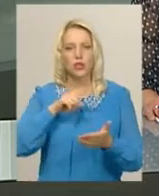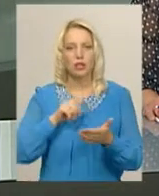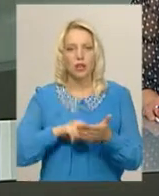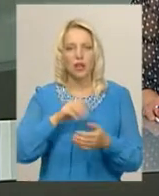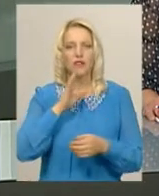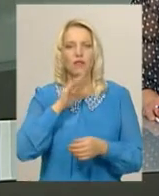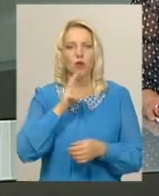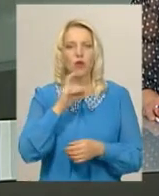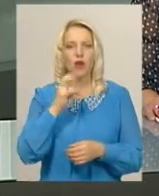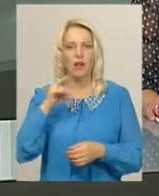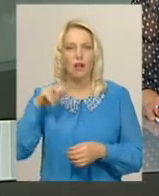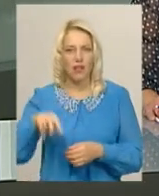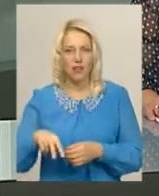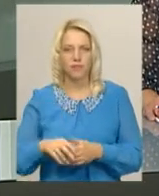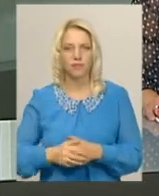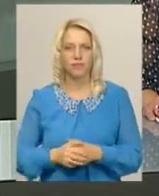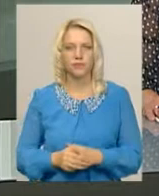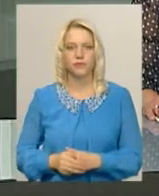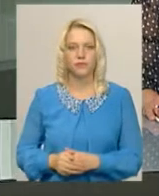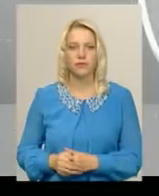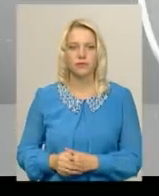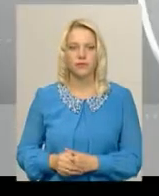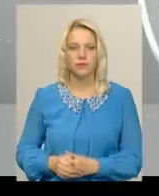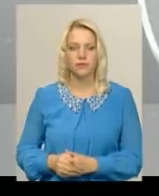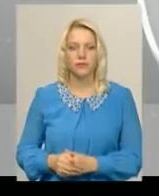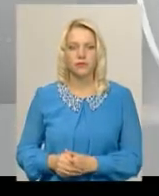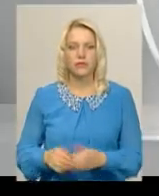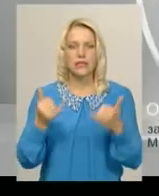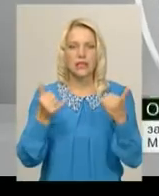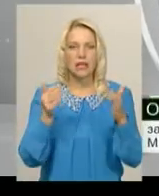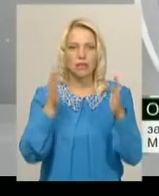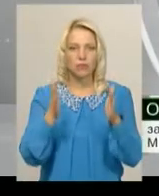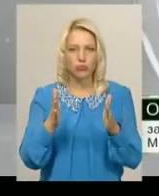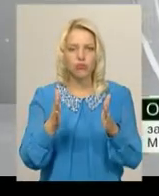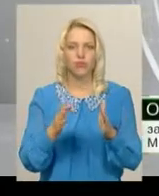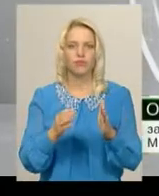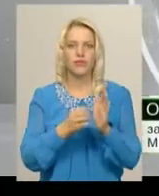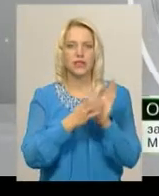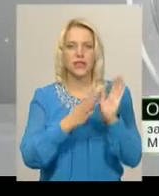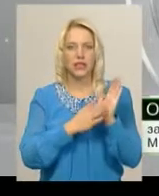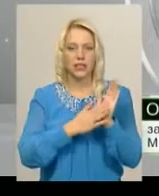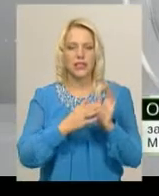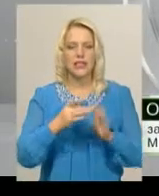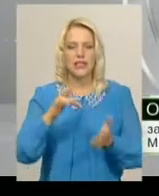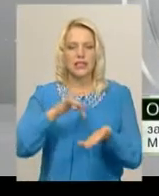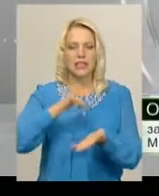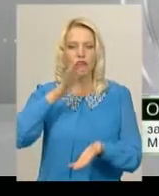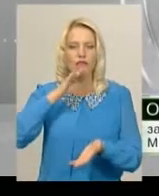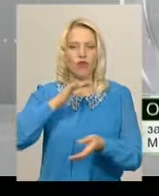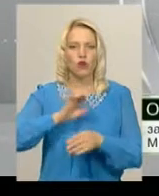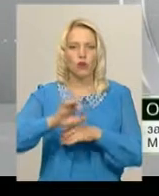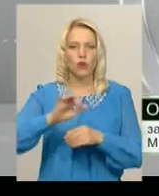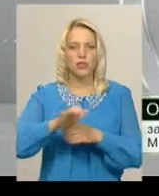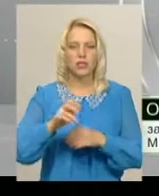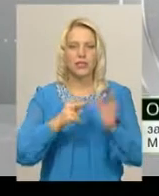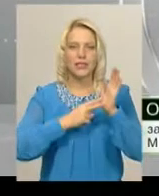«Хмельницькводоканал» Олексій Лункін. Зараз будуть складати централізоване водопостачання за куб